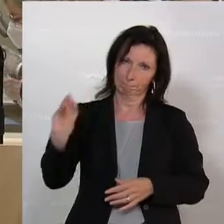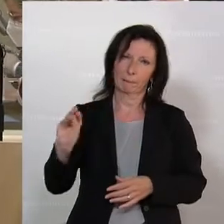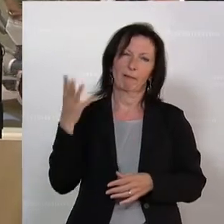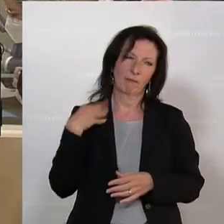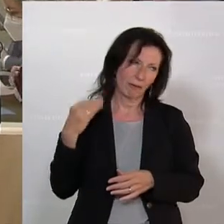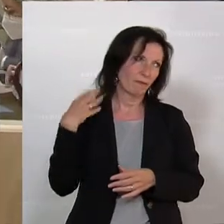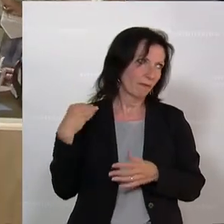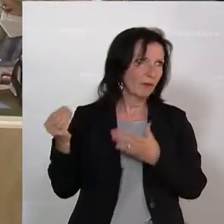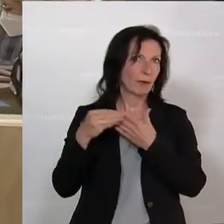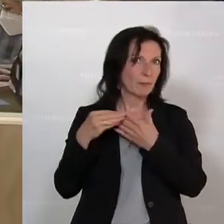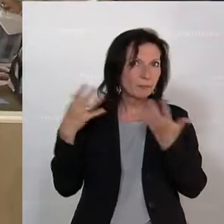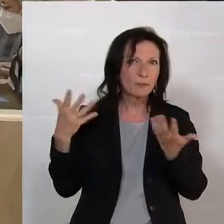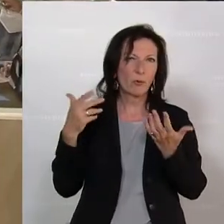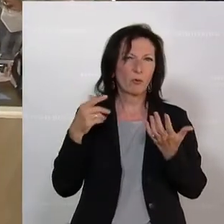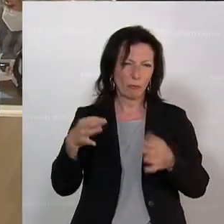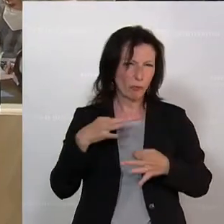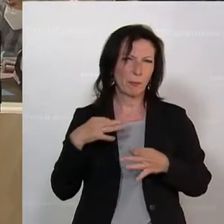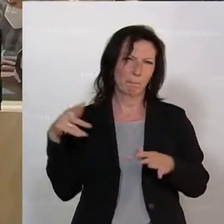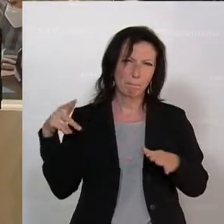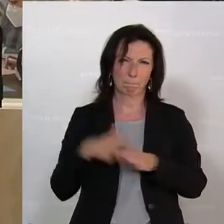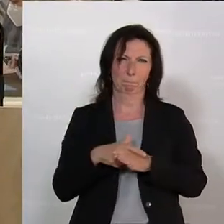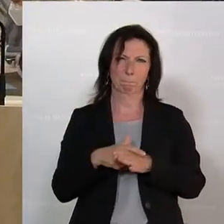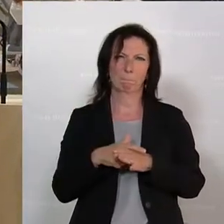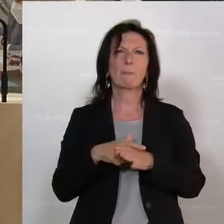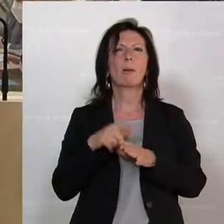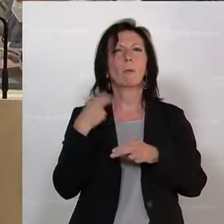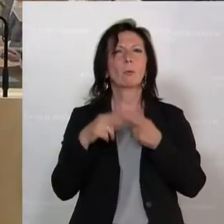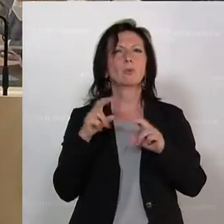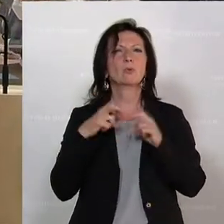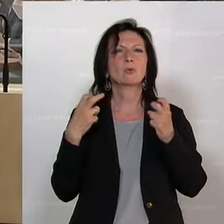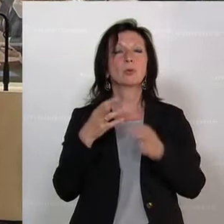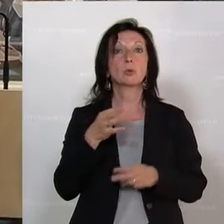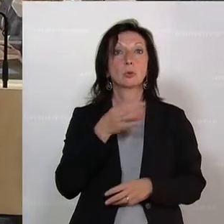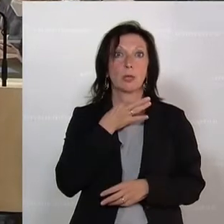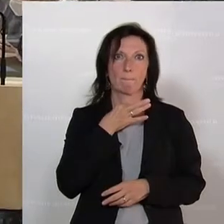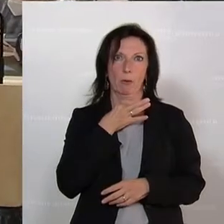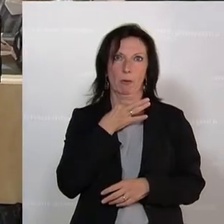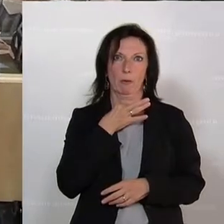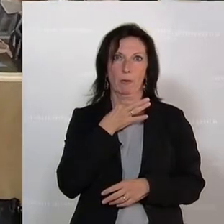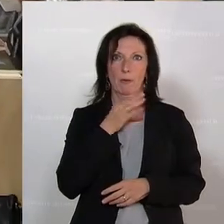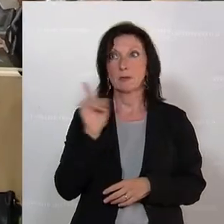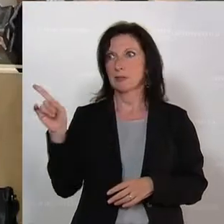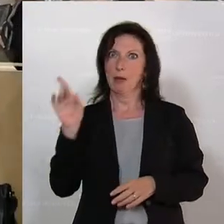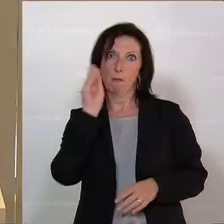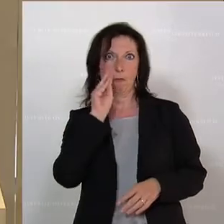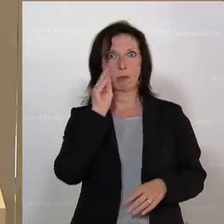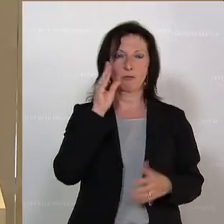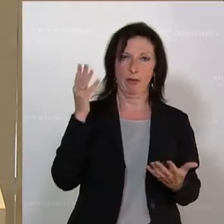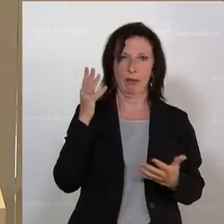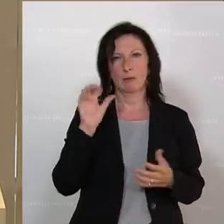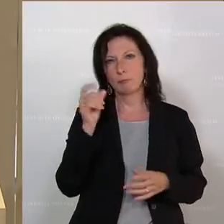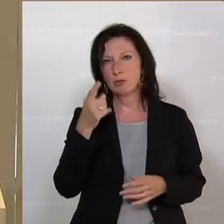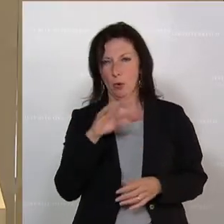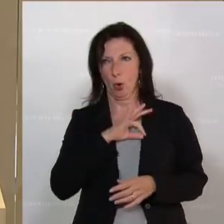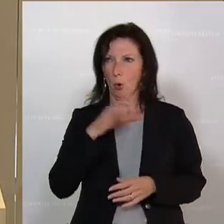kommt und es mich extrem stört, die Stimmung im Untersuchungsausschuss, die Sie immer so brüchskieren. Gerade der Herr